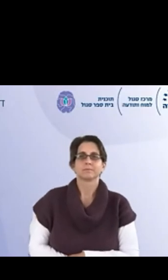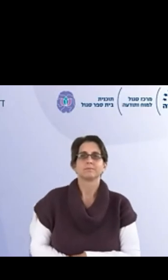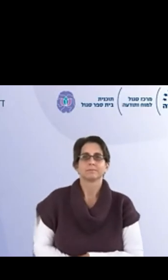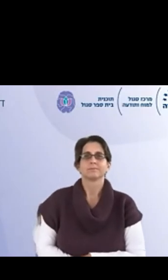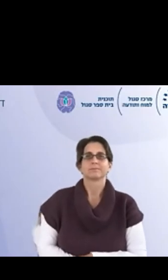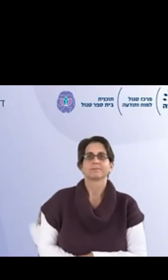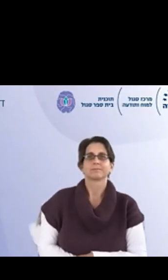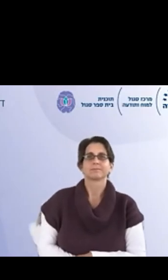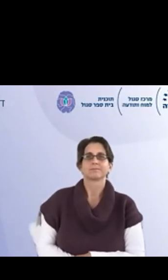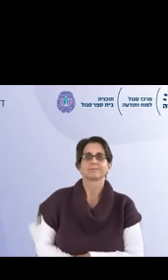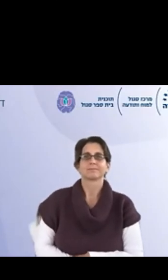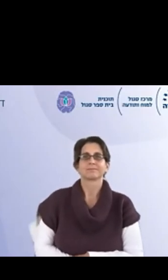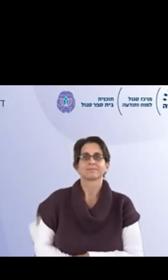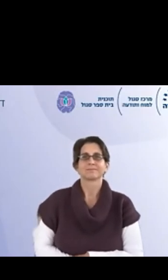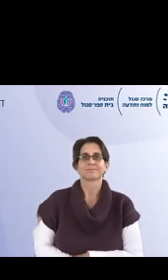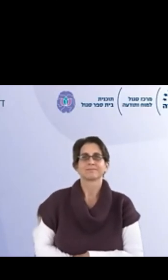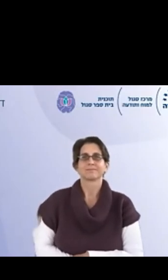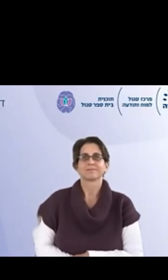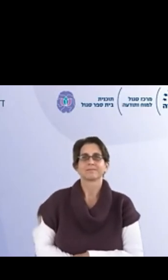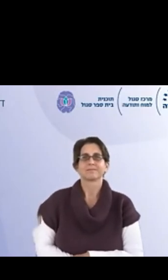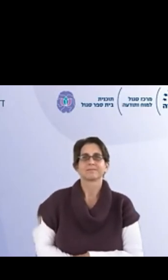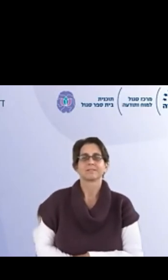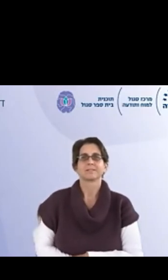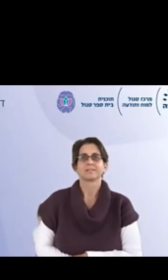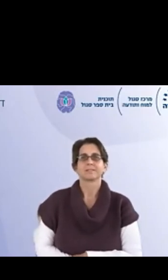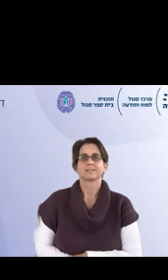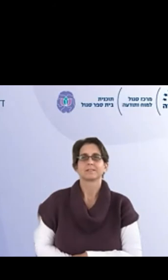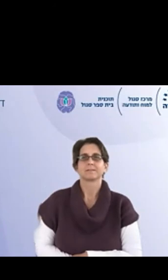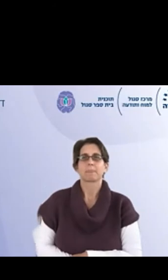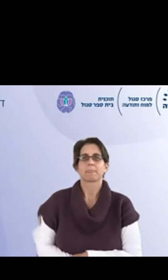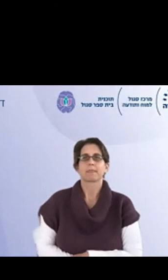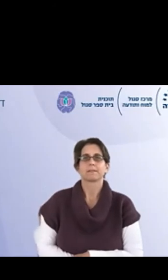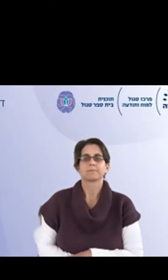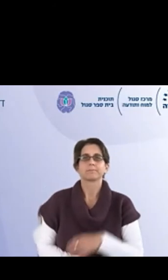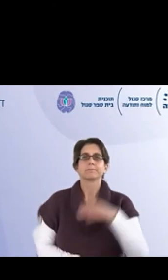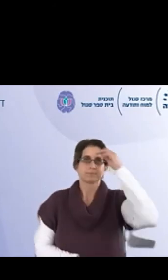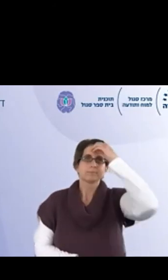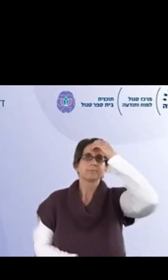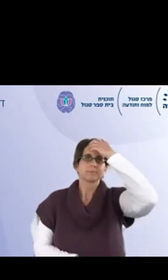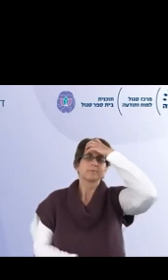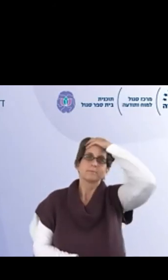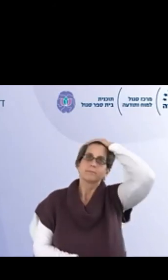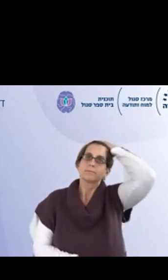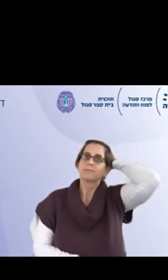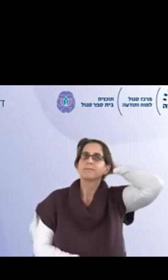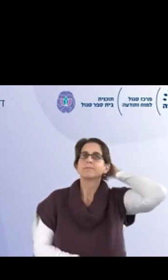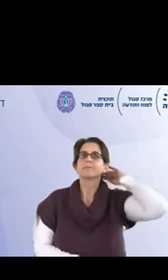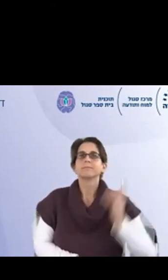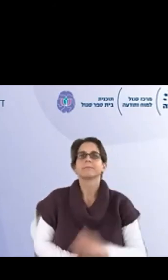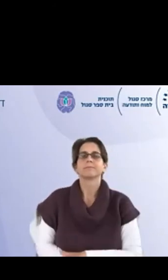בתרגול, אז עוד פעם פה זה הרבה יותר מורכב, זה המון אנשים, אבל לאט לאט לאט מתחילים להכניס את זה,